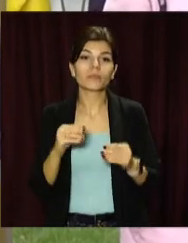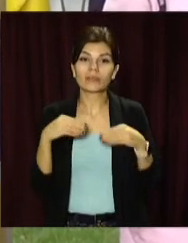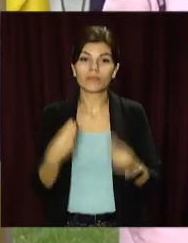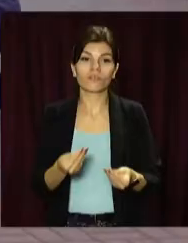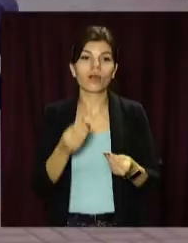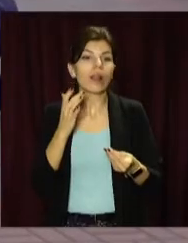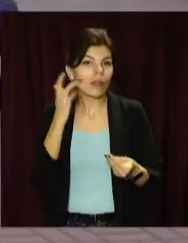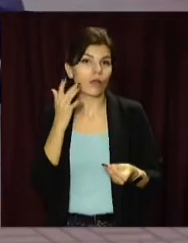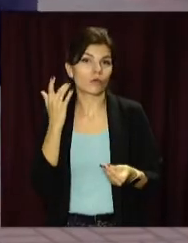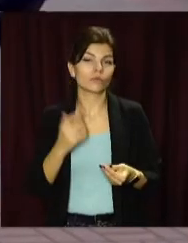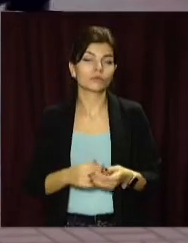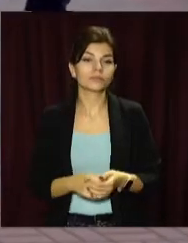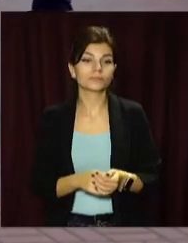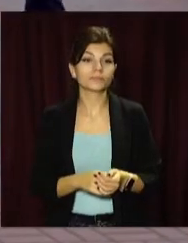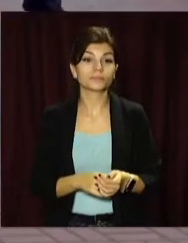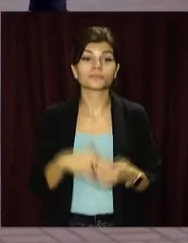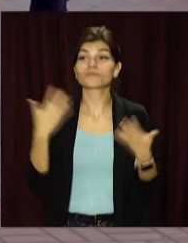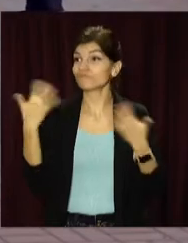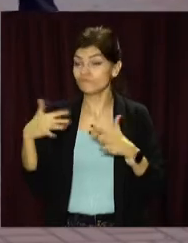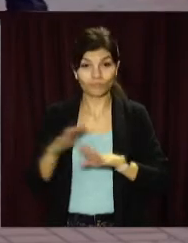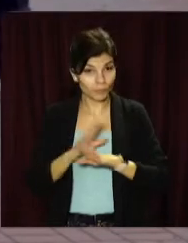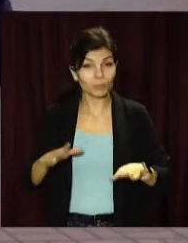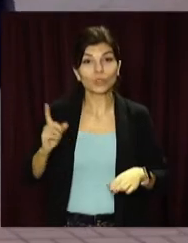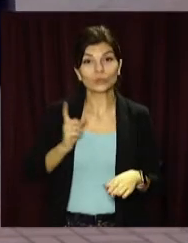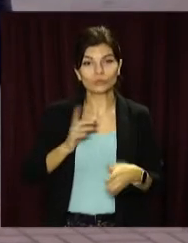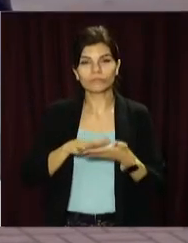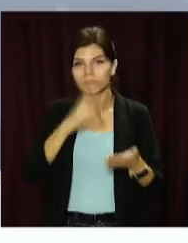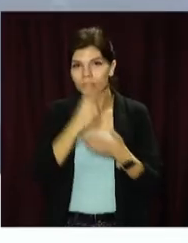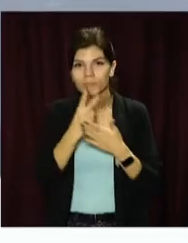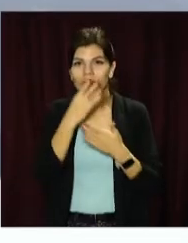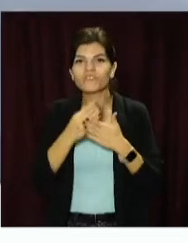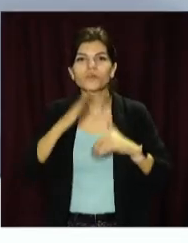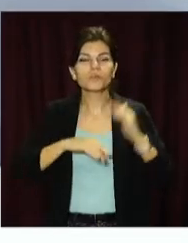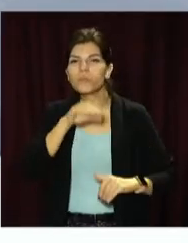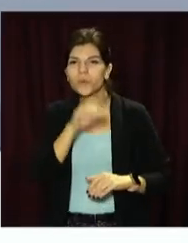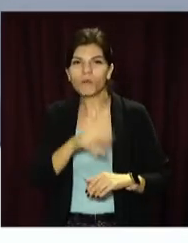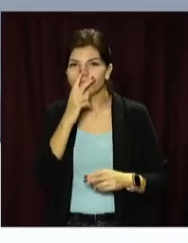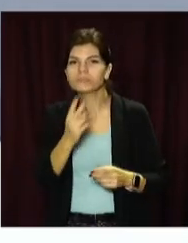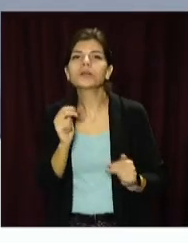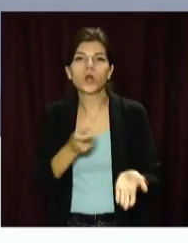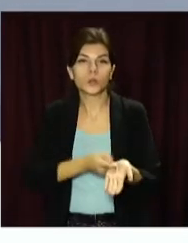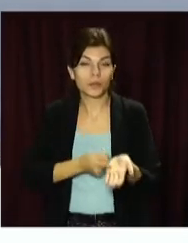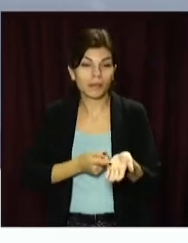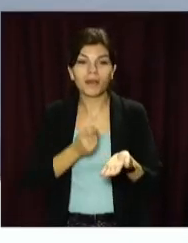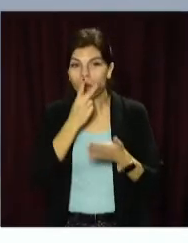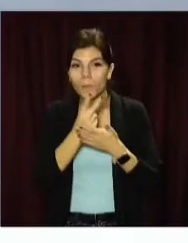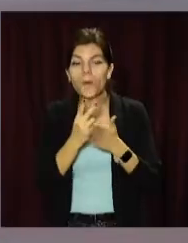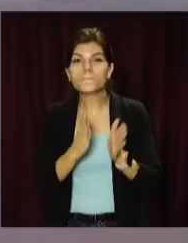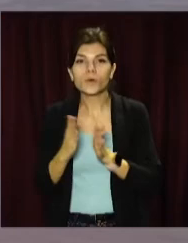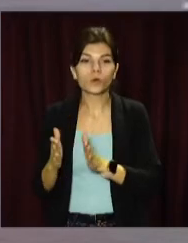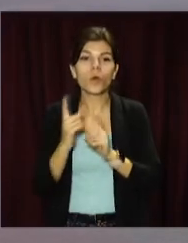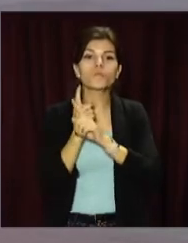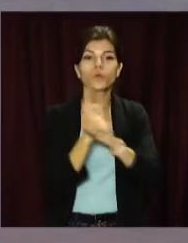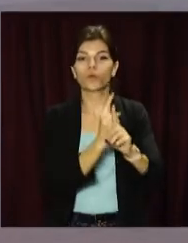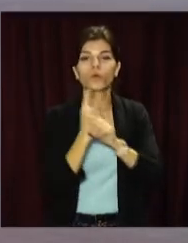Після урочистостей співробітники служби охорони продемонстрували свої професійні навички. Зокрема, показали порядок